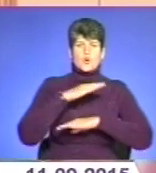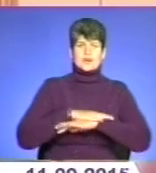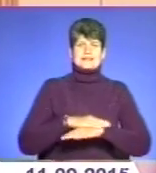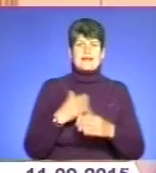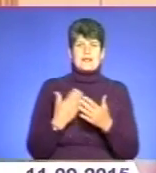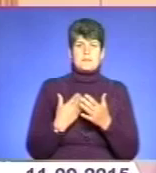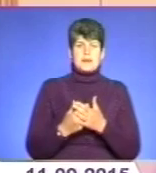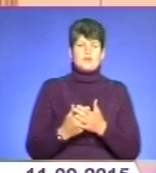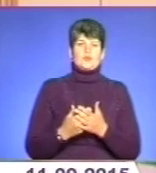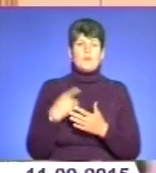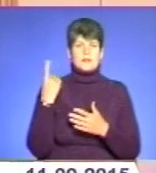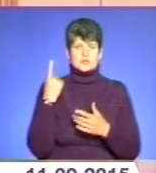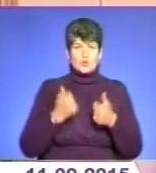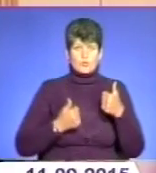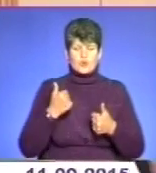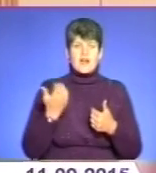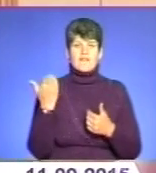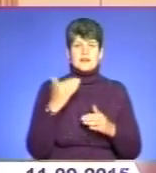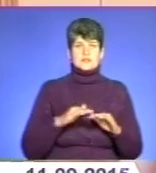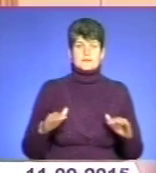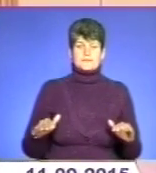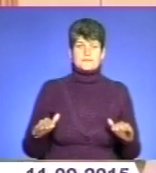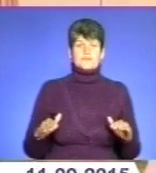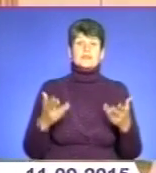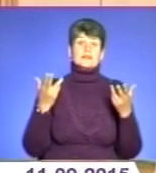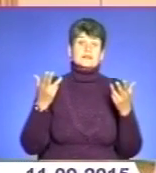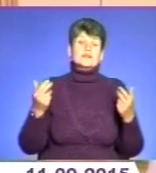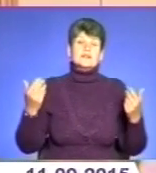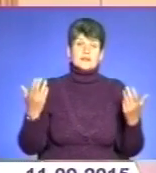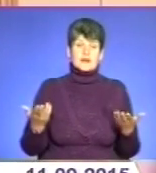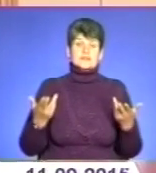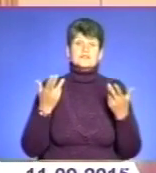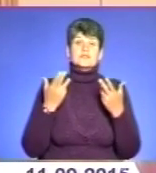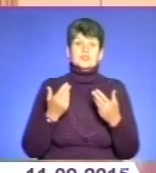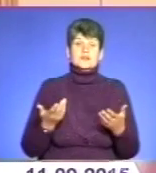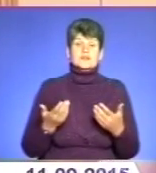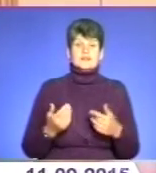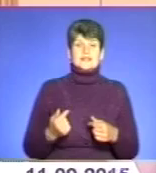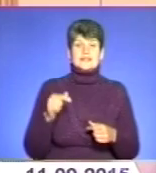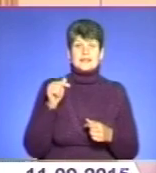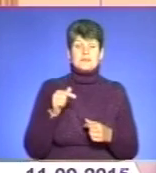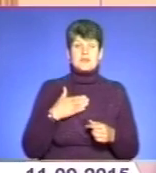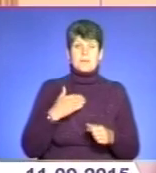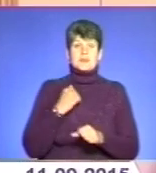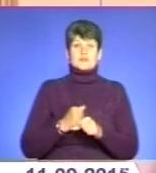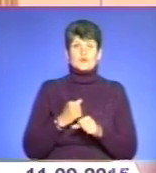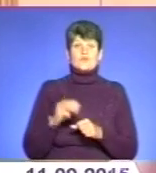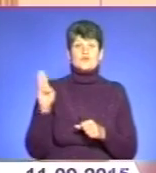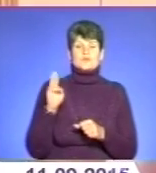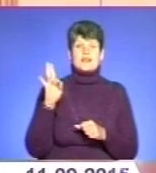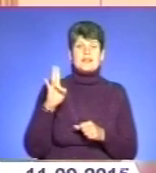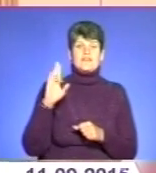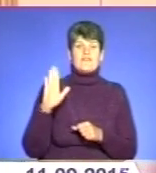в обласному конкурсі. А ваші вихованці? Так, звичайно. Я працюю в Шумському НВК.